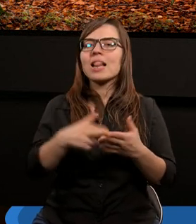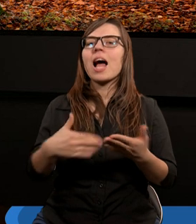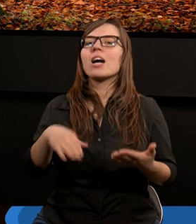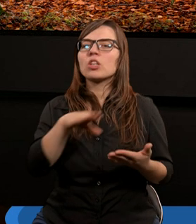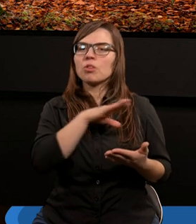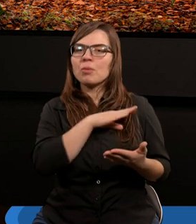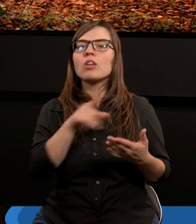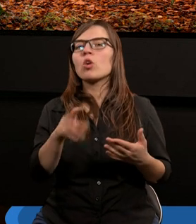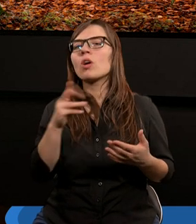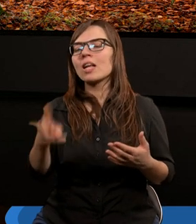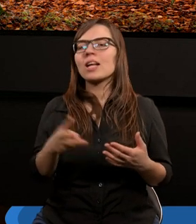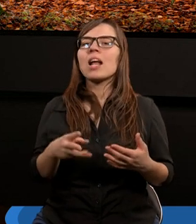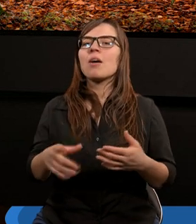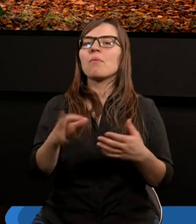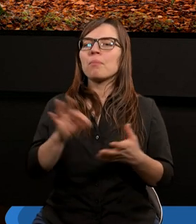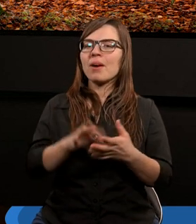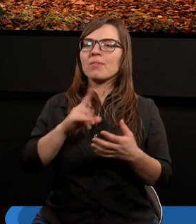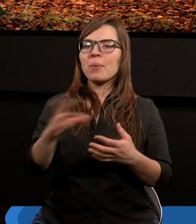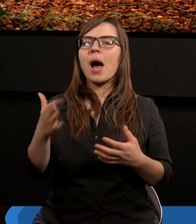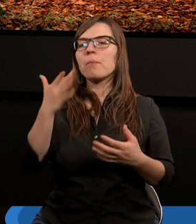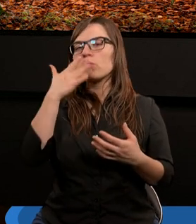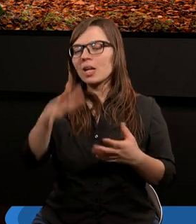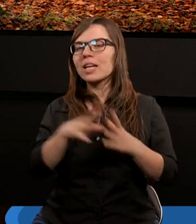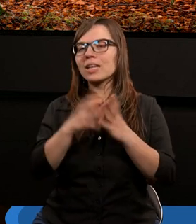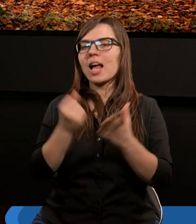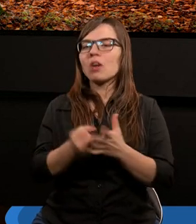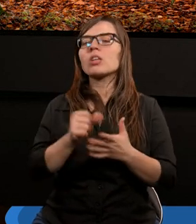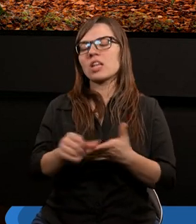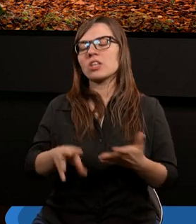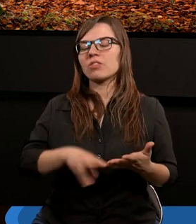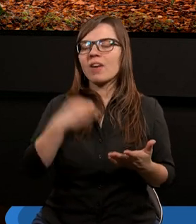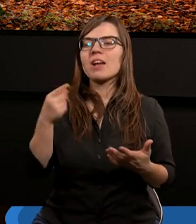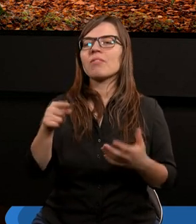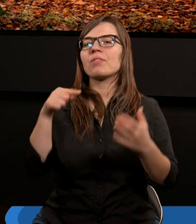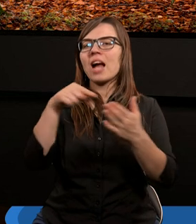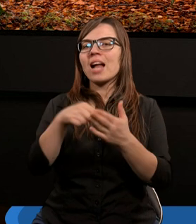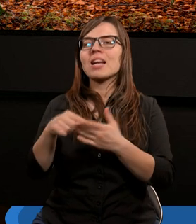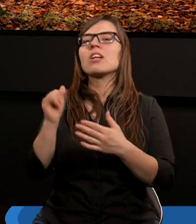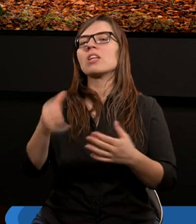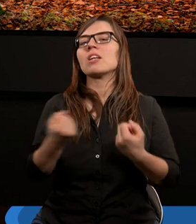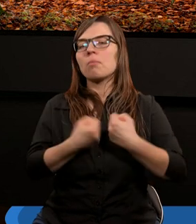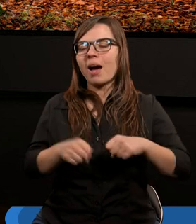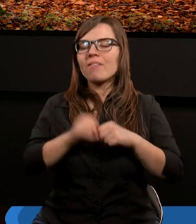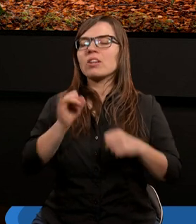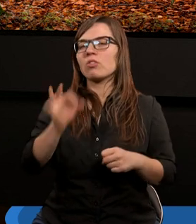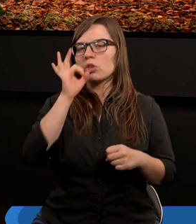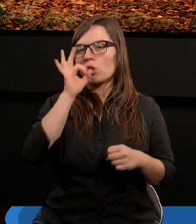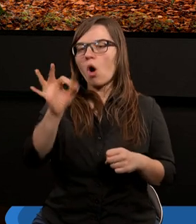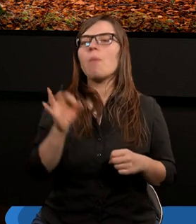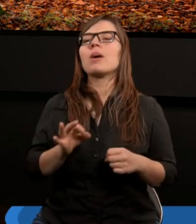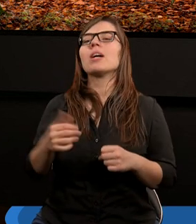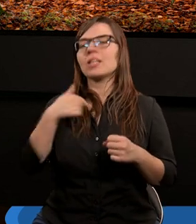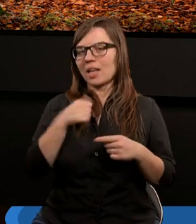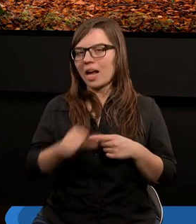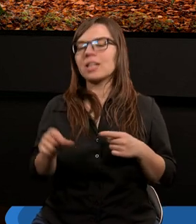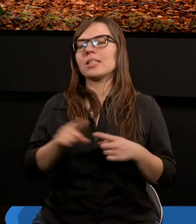śmierć, to jednak Paweł mówi, to jednak ten zakon jest święty. Przykazanie święte, sprawiedliwe i dobre, to